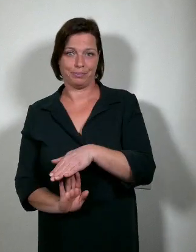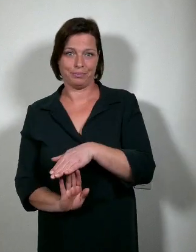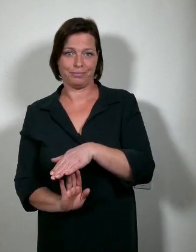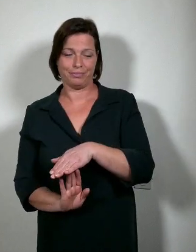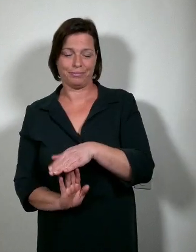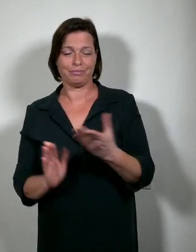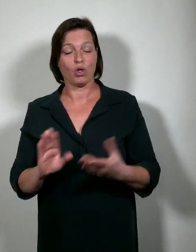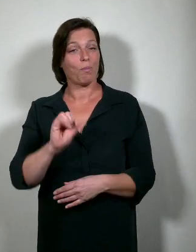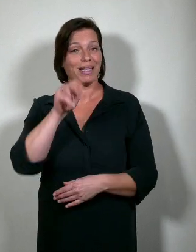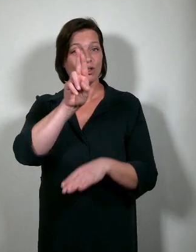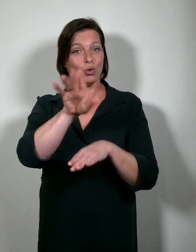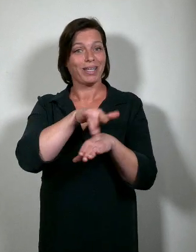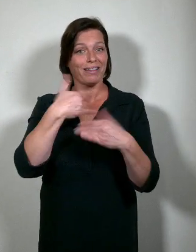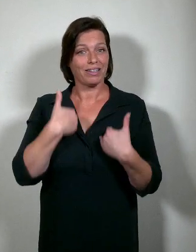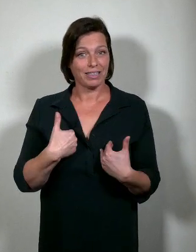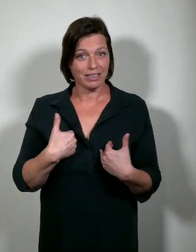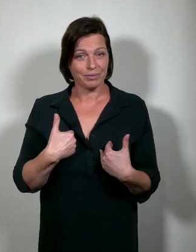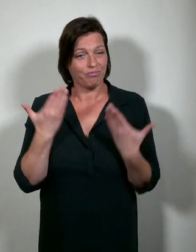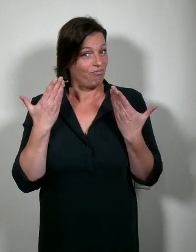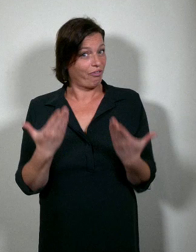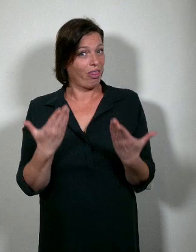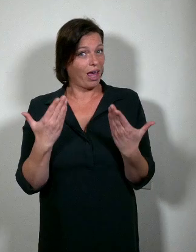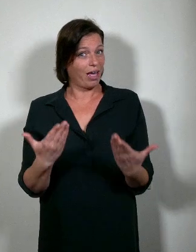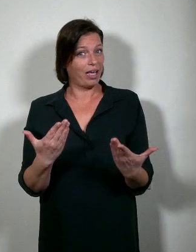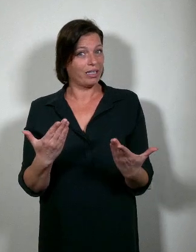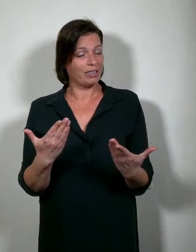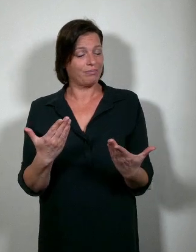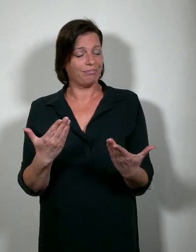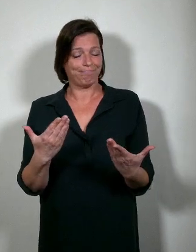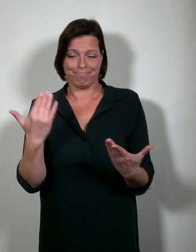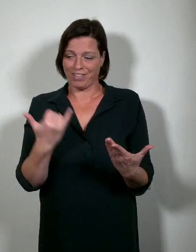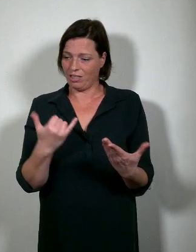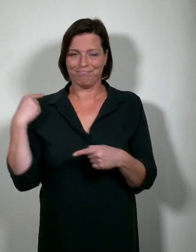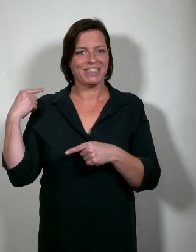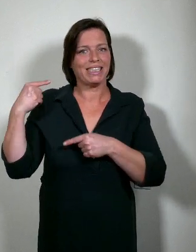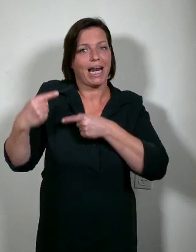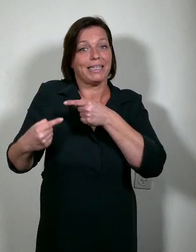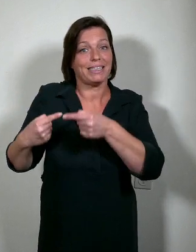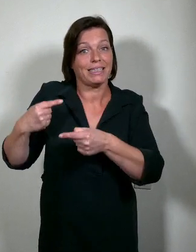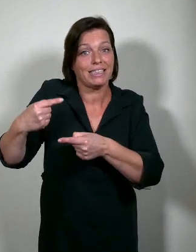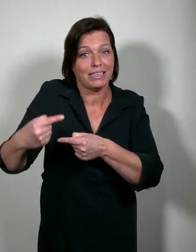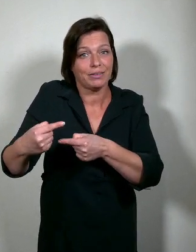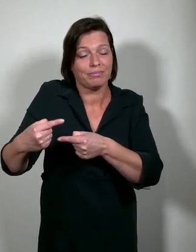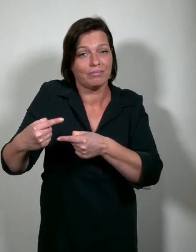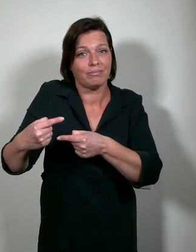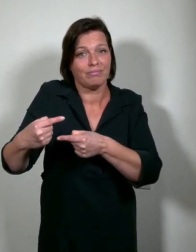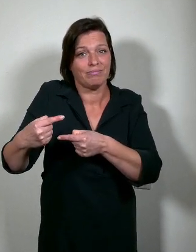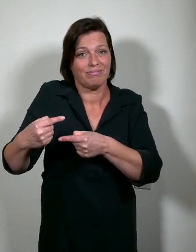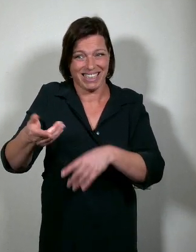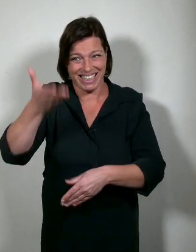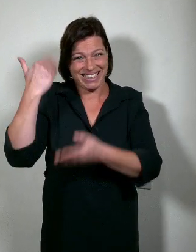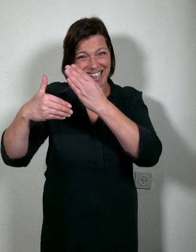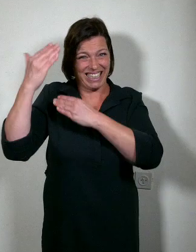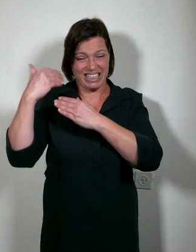Beste ugenders, vandaag is een dag van traditie. Een dag geworteld in onze geschiedenis.